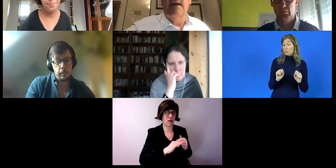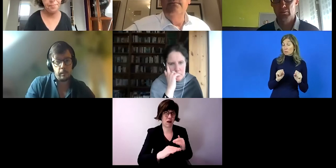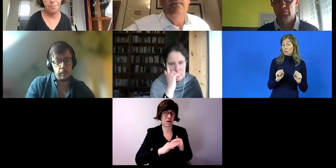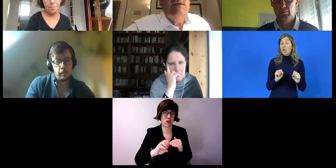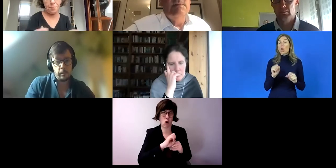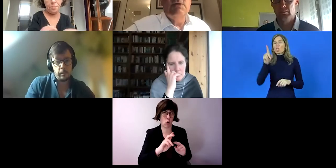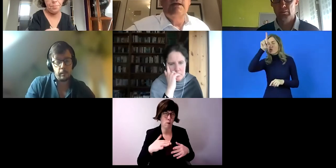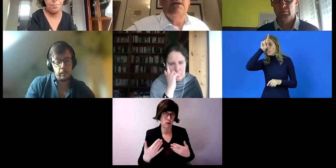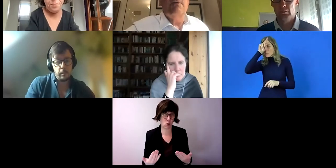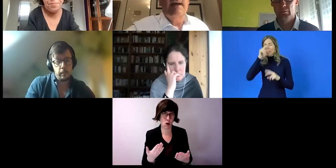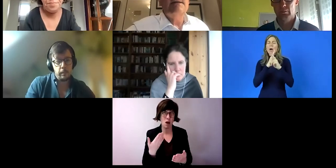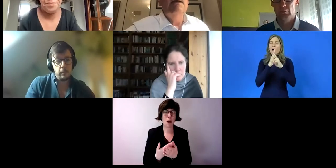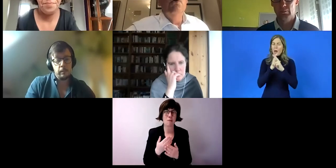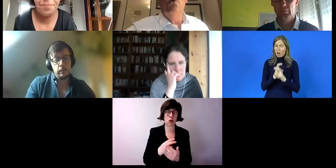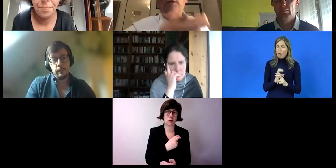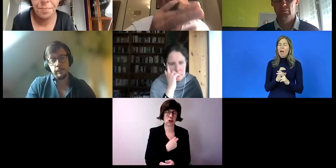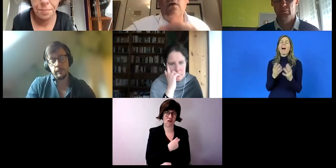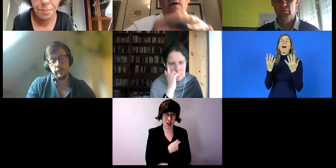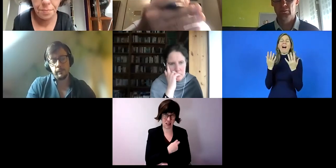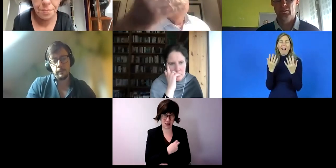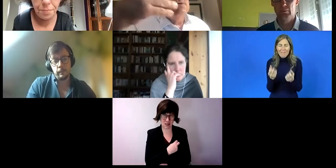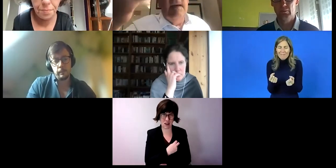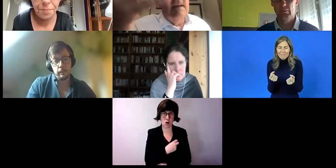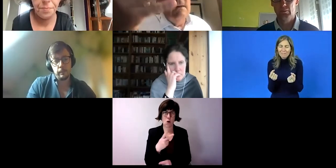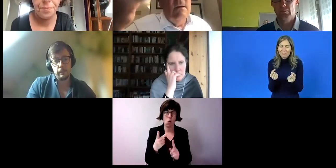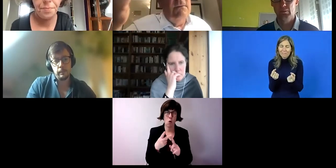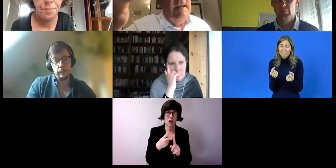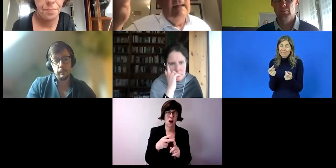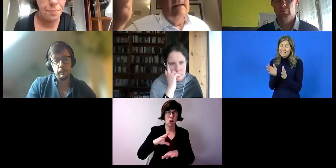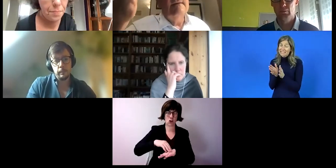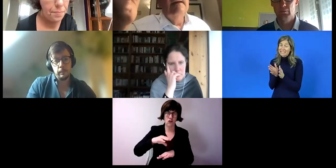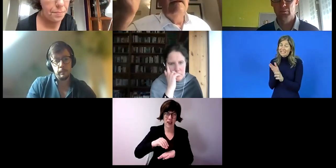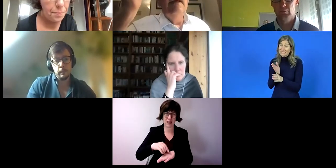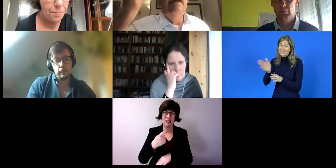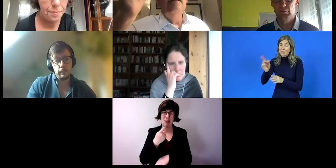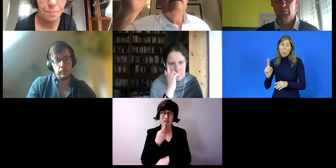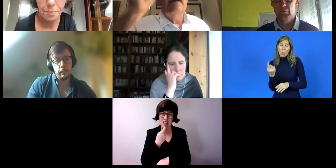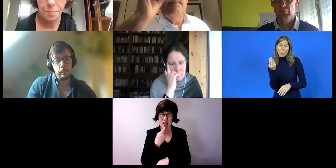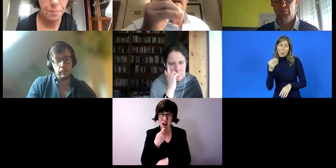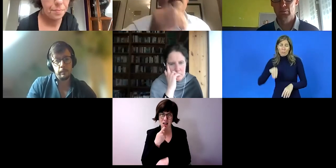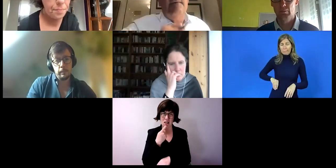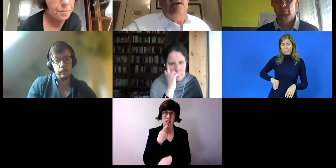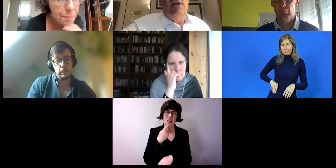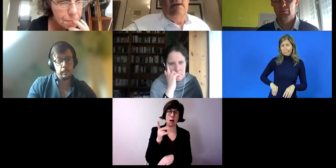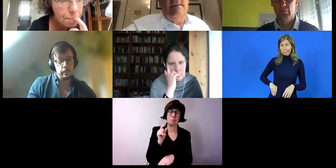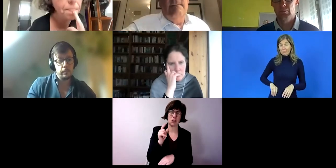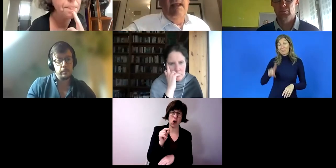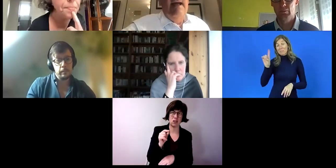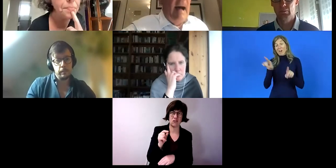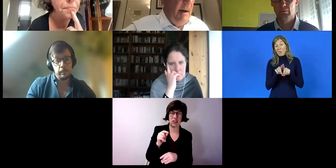die das haben, wie zum Beispiel die Schweiz oder auch Schweden, Finnland in Gemeindewerkstätten.